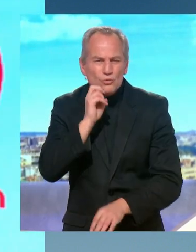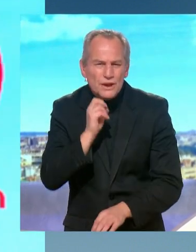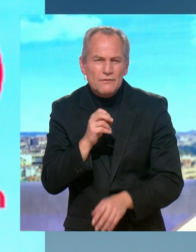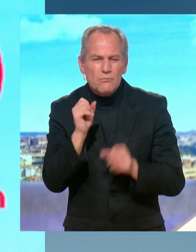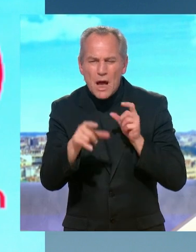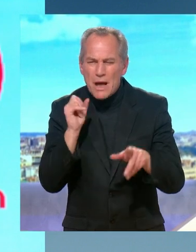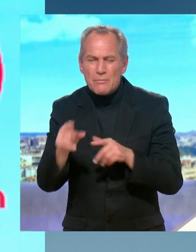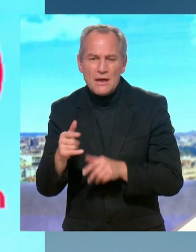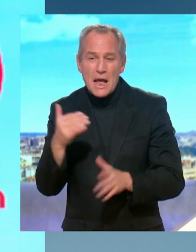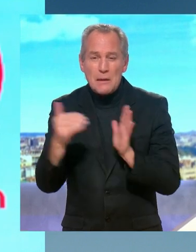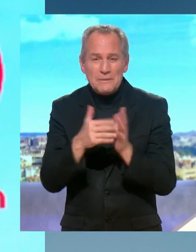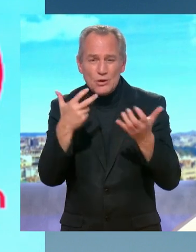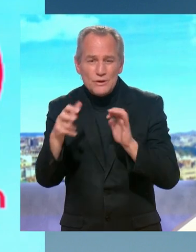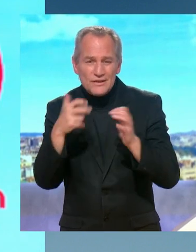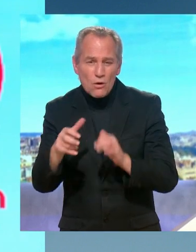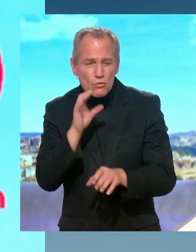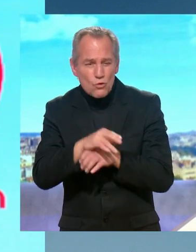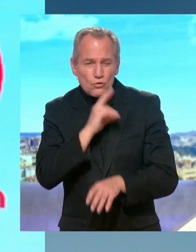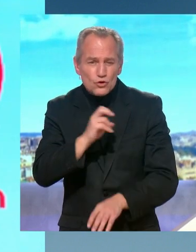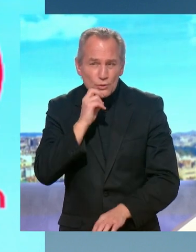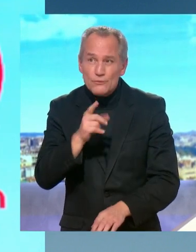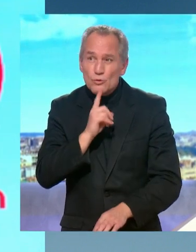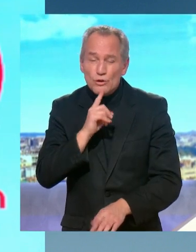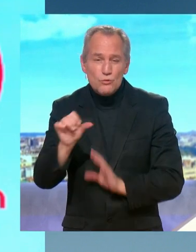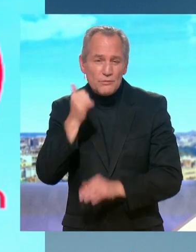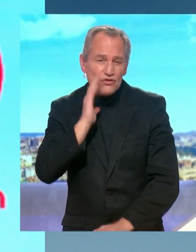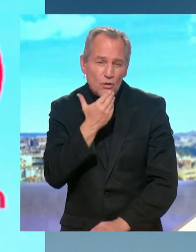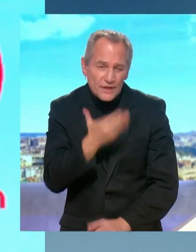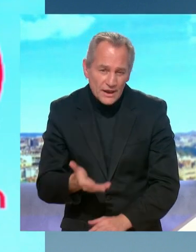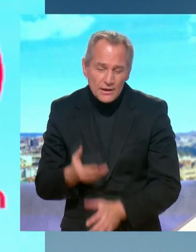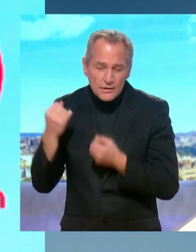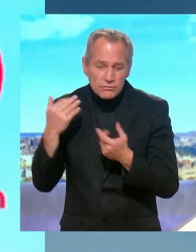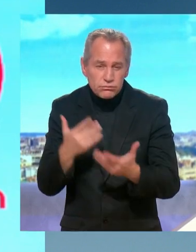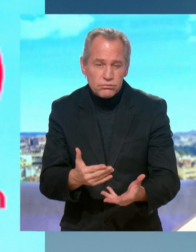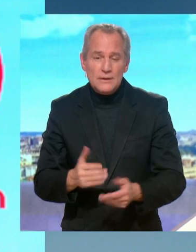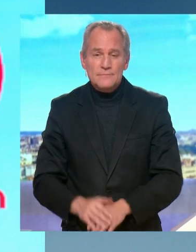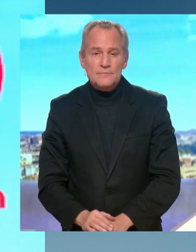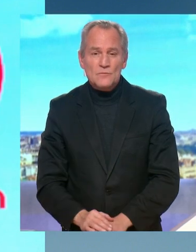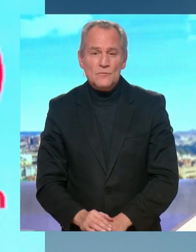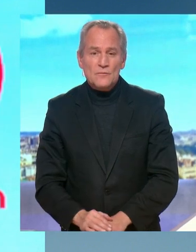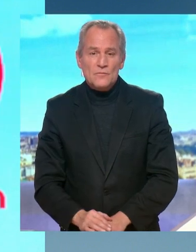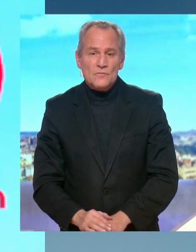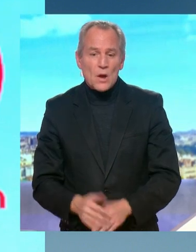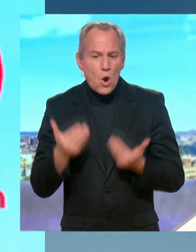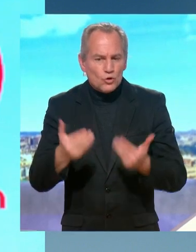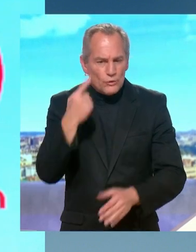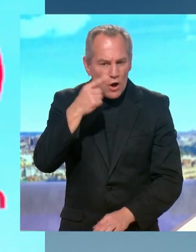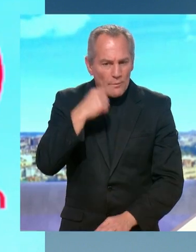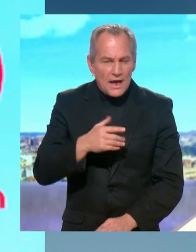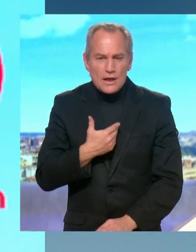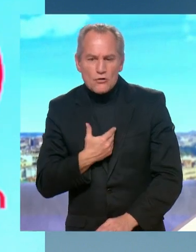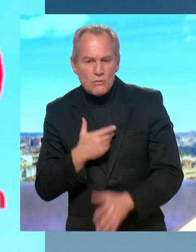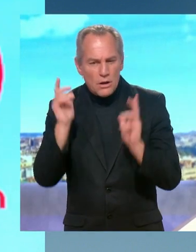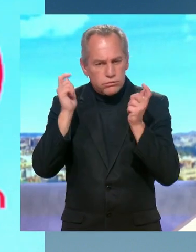1800 actes antisémites grosso modo depuis le 1er janvier. C'est-à-dire des montants extrêmement importants. On constate aujourd'hui une légère